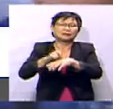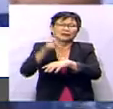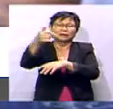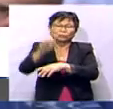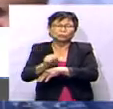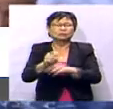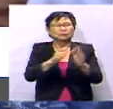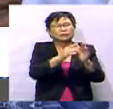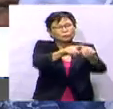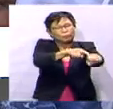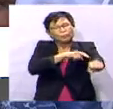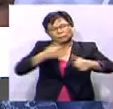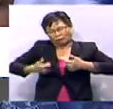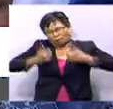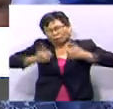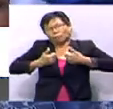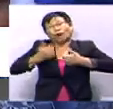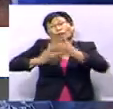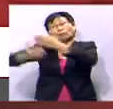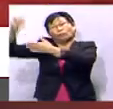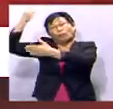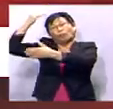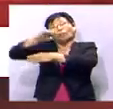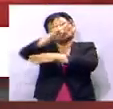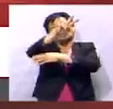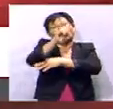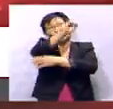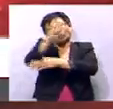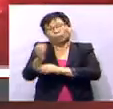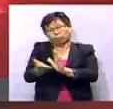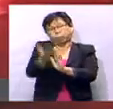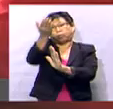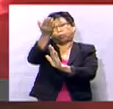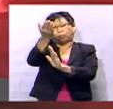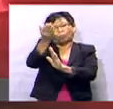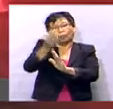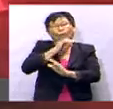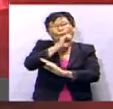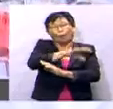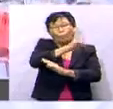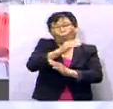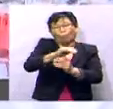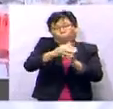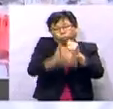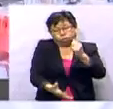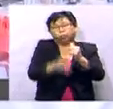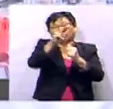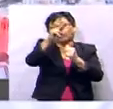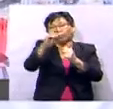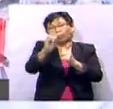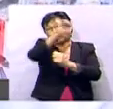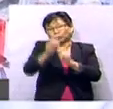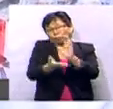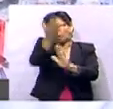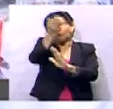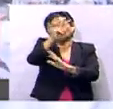Alostar. Sepanjang Aidilfitri yang lalu, hampir 20% peningkatan janaan sisa daripada 1,800 tan kepada